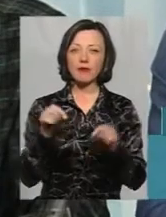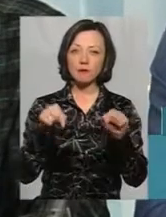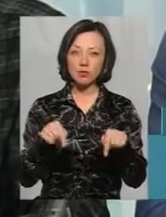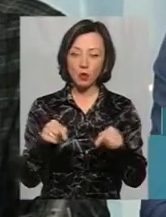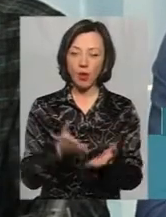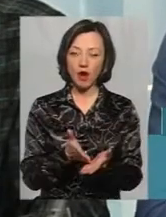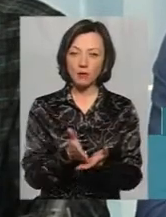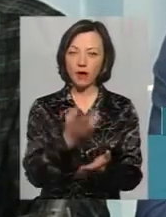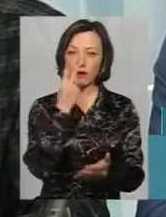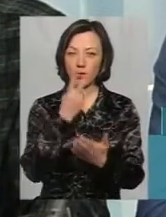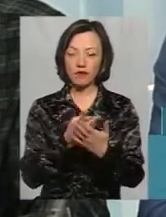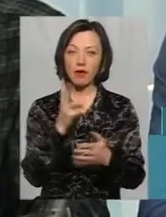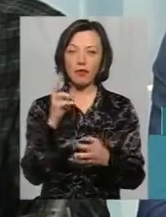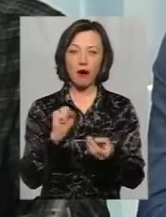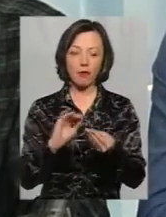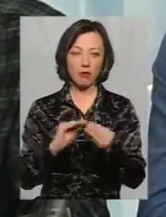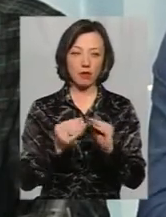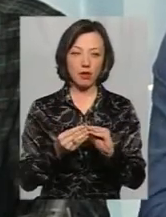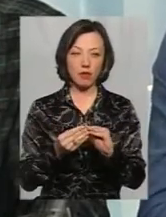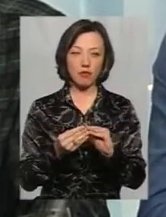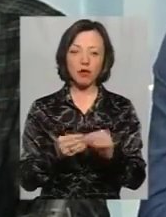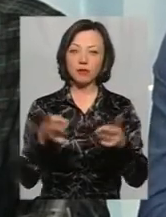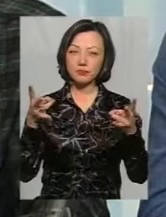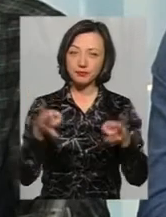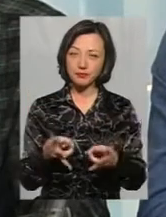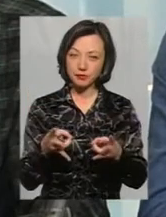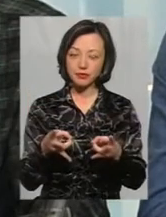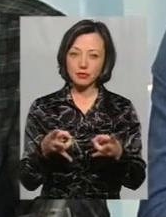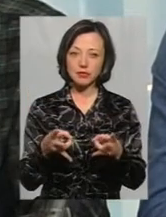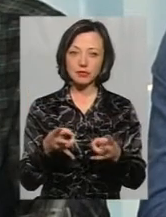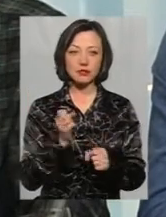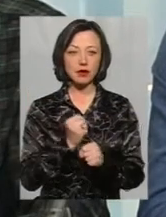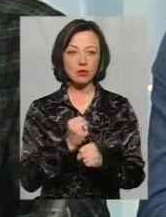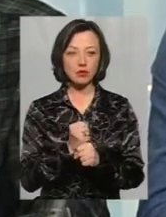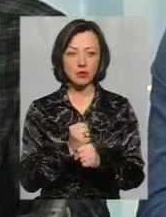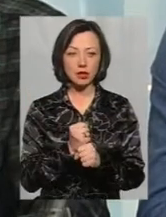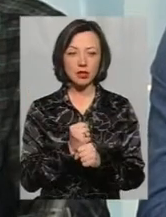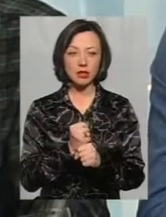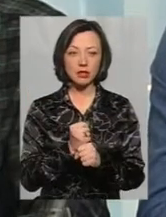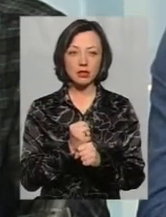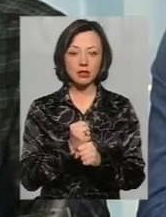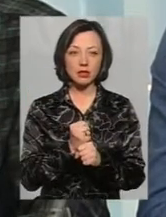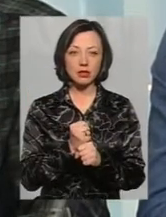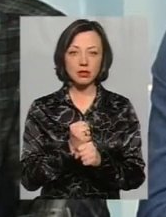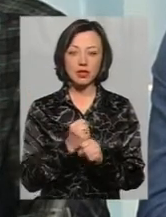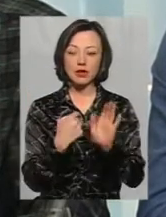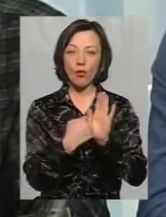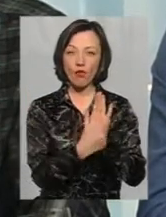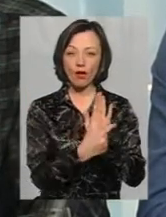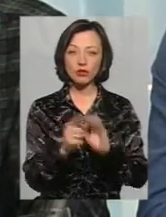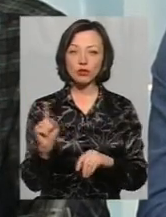аспекті поглянути на проблему, то необхідно зробити зауваження, що червоно